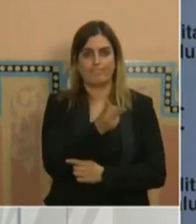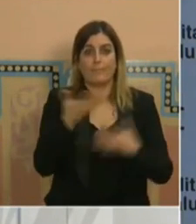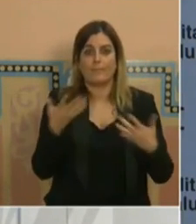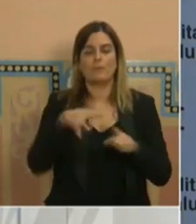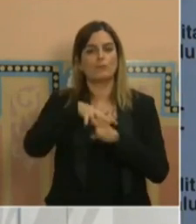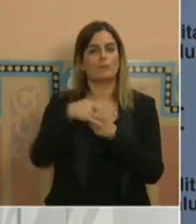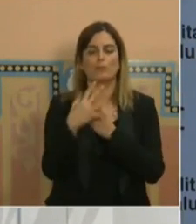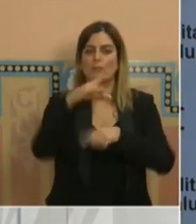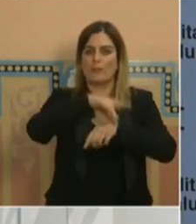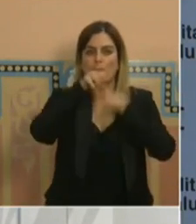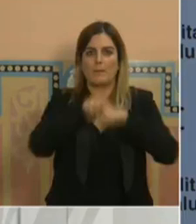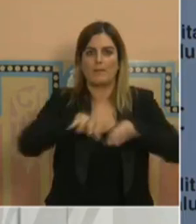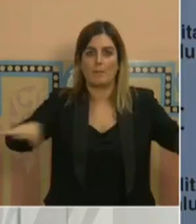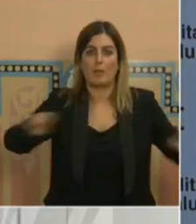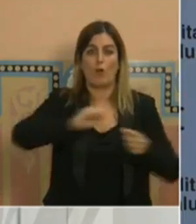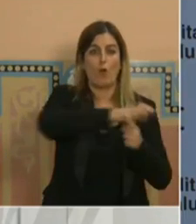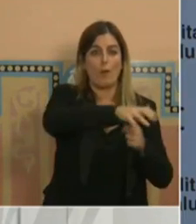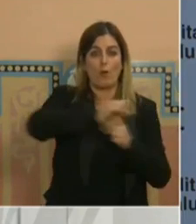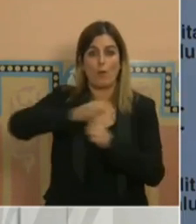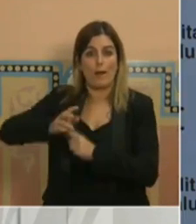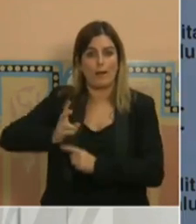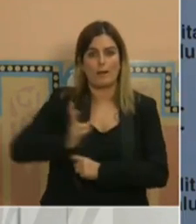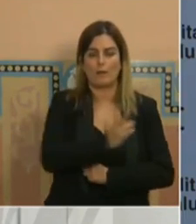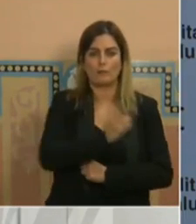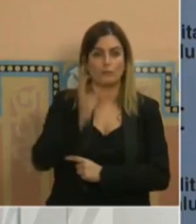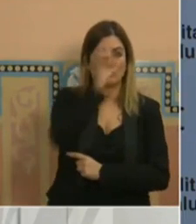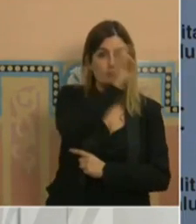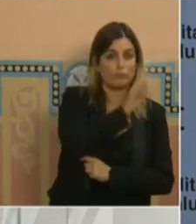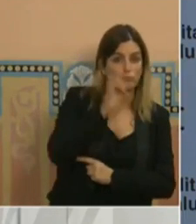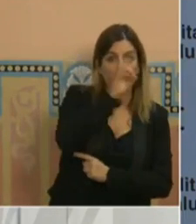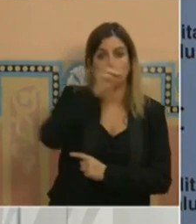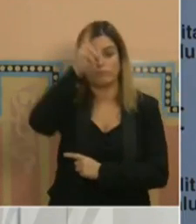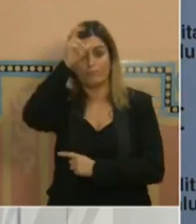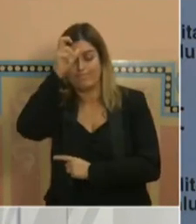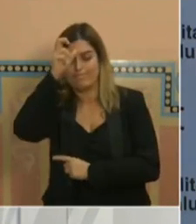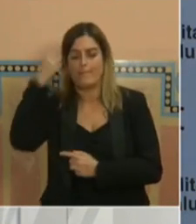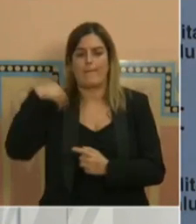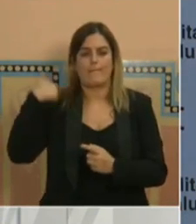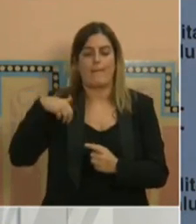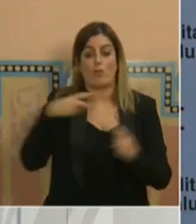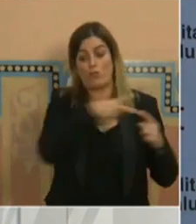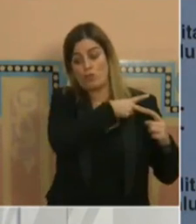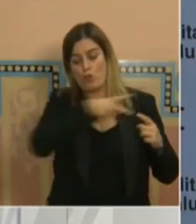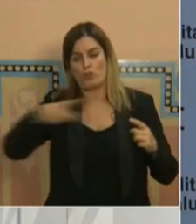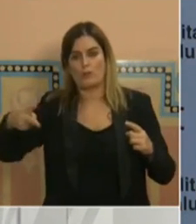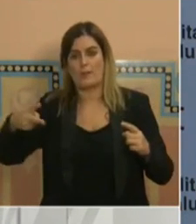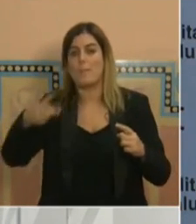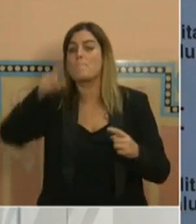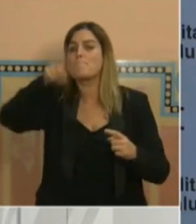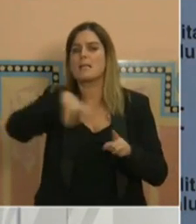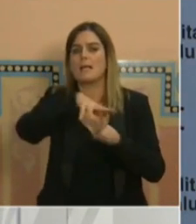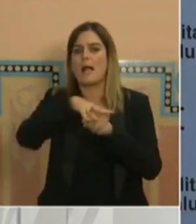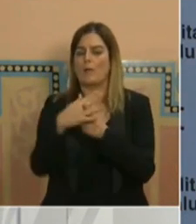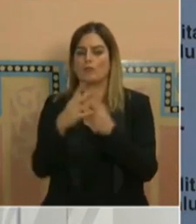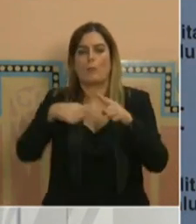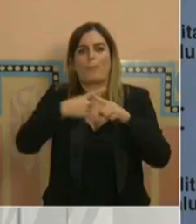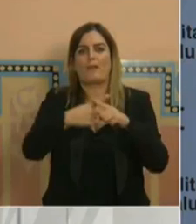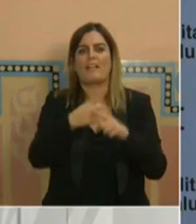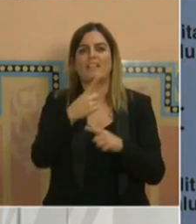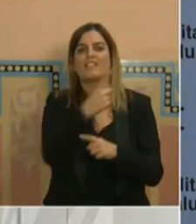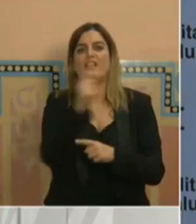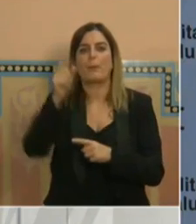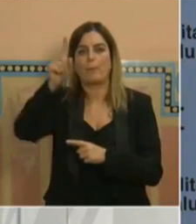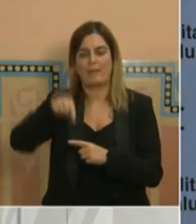epidemiològica a aquestes dues comarques, amb una incidència acumulada dels últims 14 dies superior a 1.000 casos per 100.000 habitants,